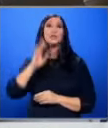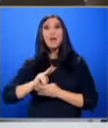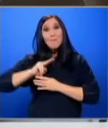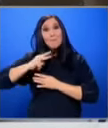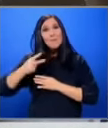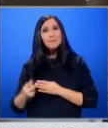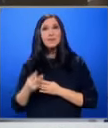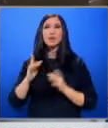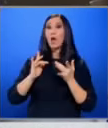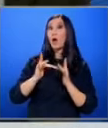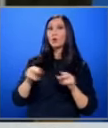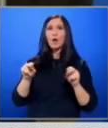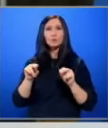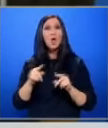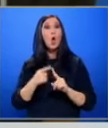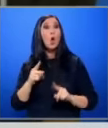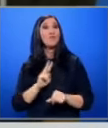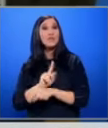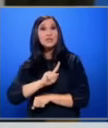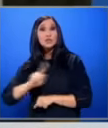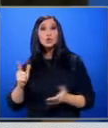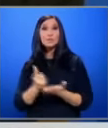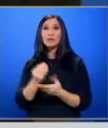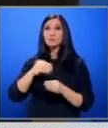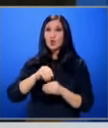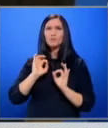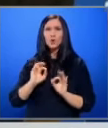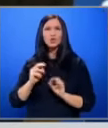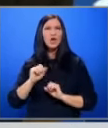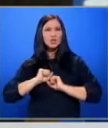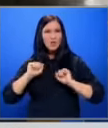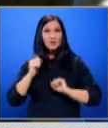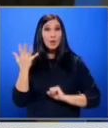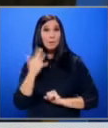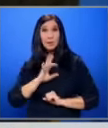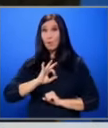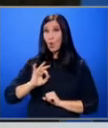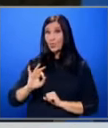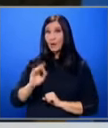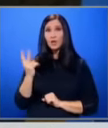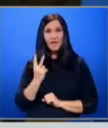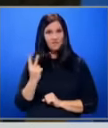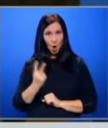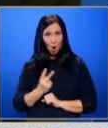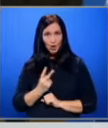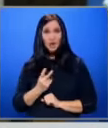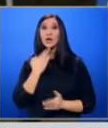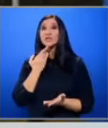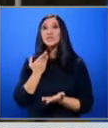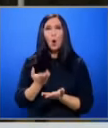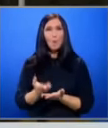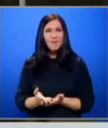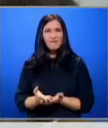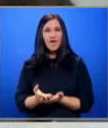онлайн обучение От 12 до 17 включително Тоест четвъртък, петък, понеделник и вторник Се обявяват